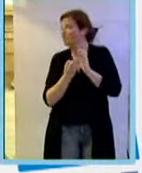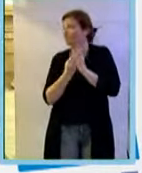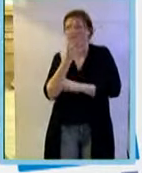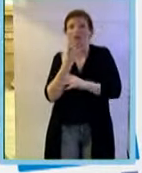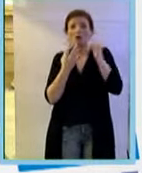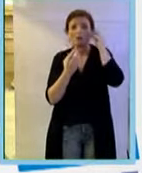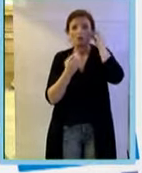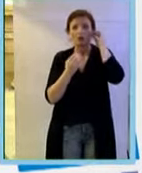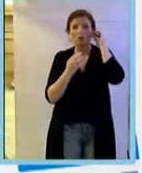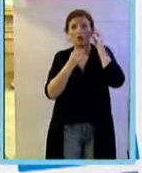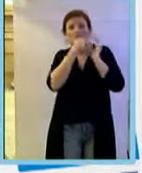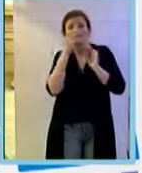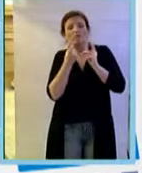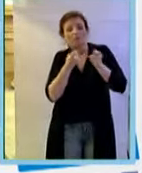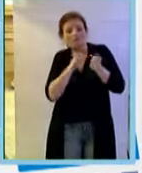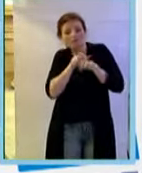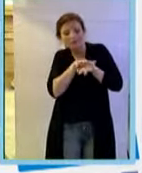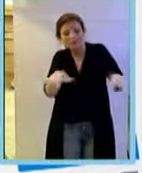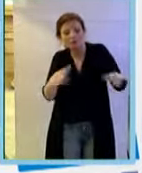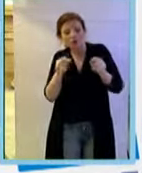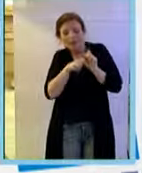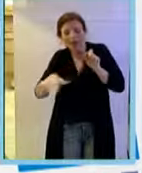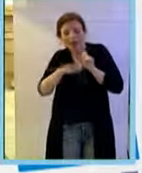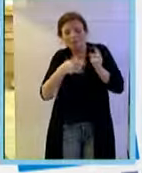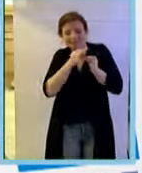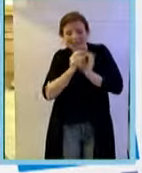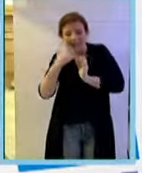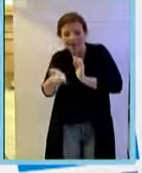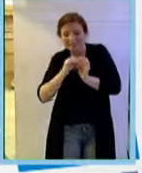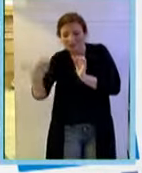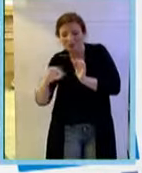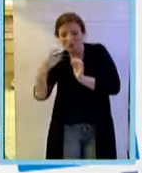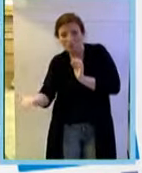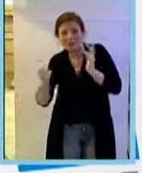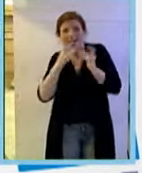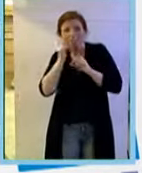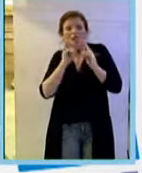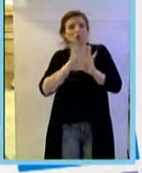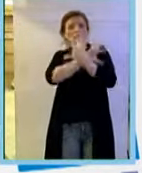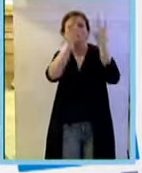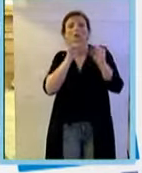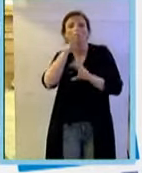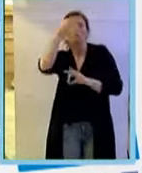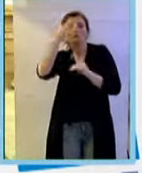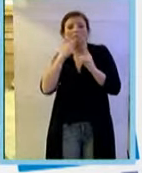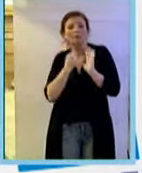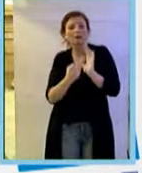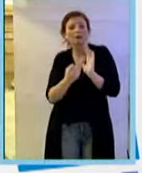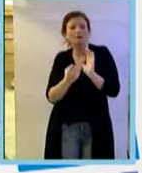alcune diffusioni nell'ambiente extra,'è allora una formazione, per cui tutto sembra suggerire che il